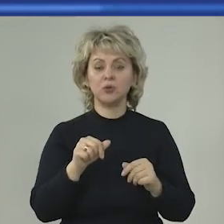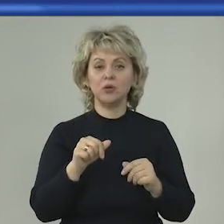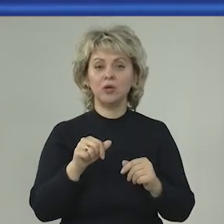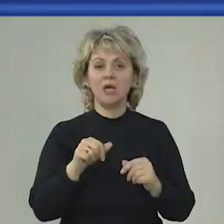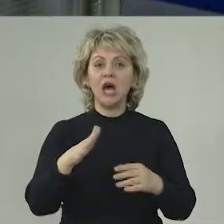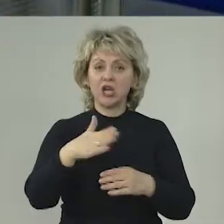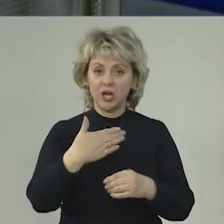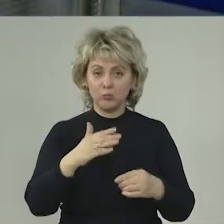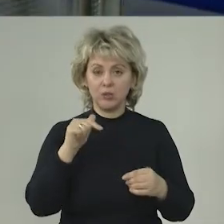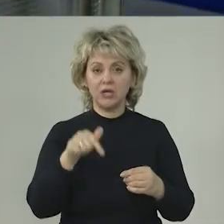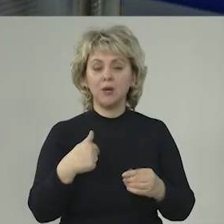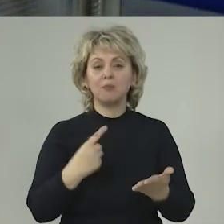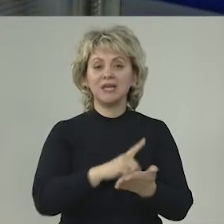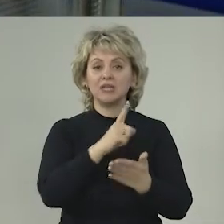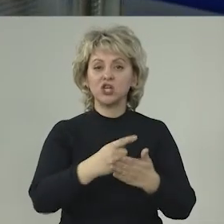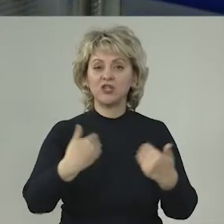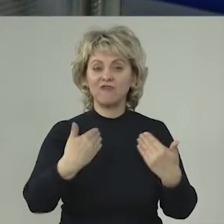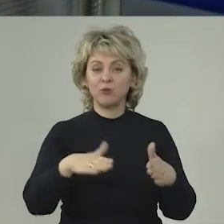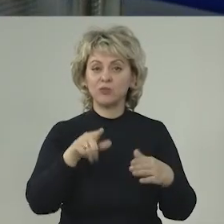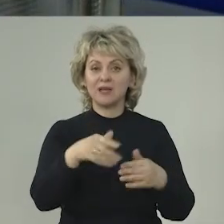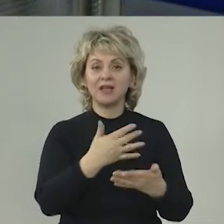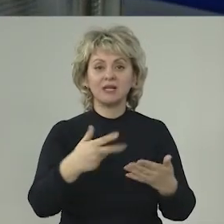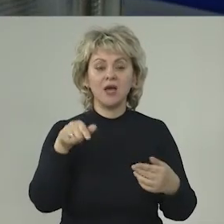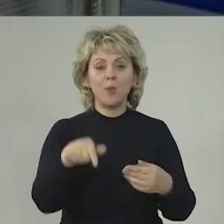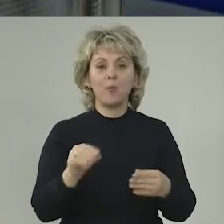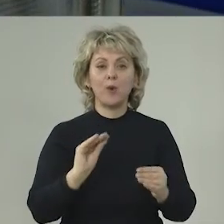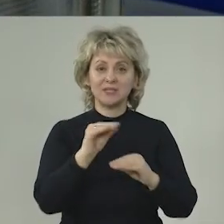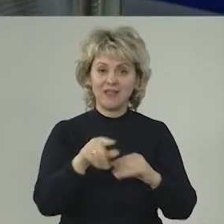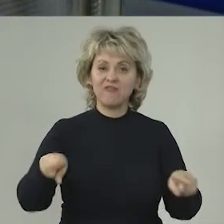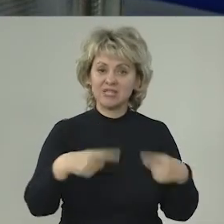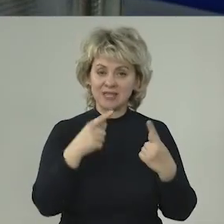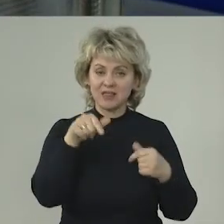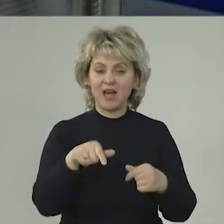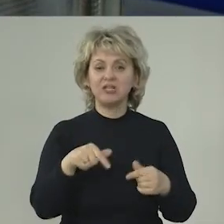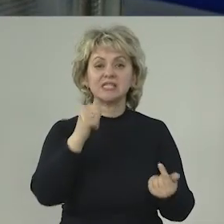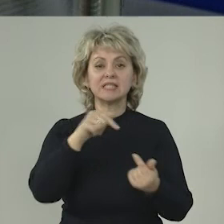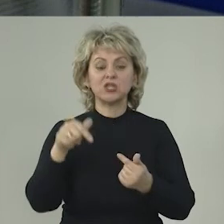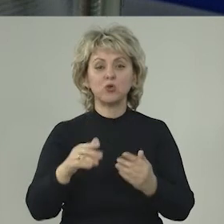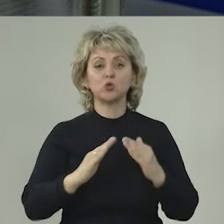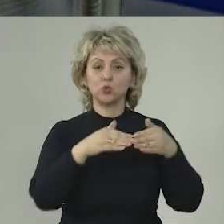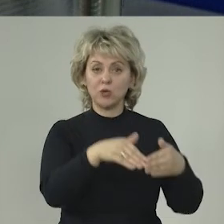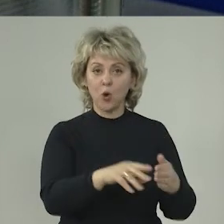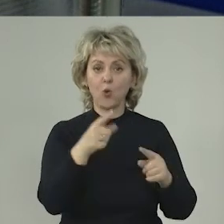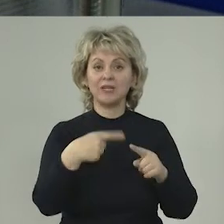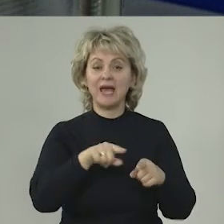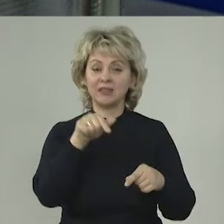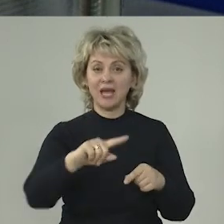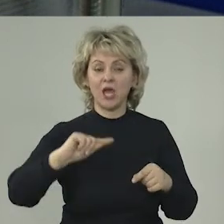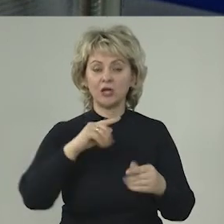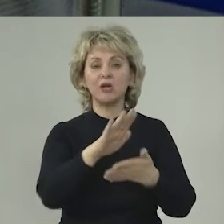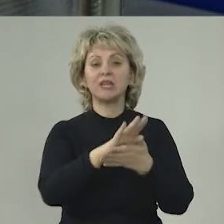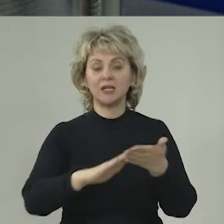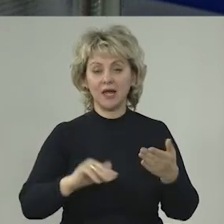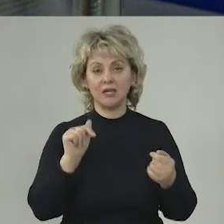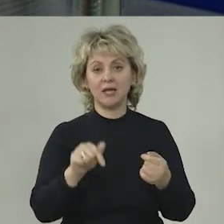рыбы. Мы должны выпускать достаточное количество, восстанавливать ее. Значит, соответственно, судоходство, эта экономика